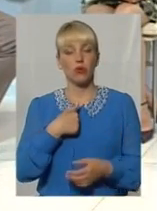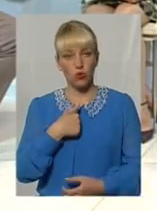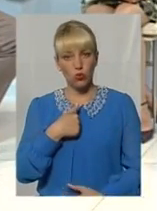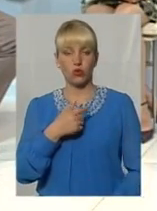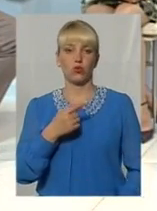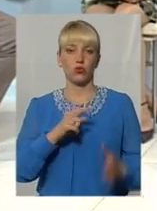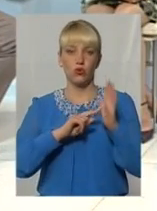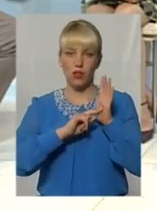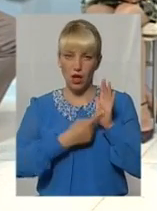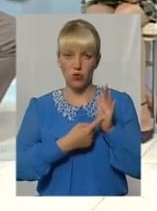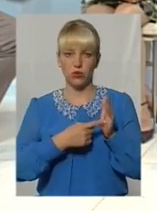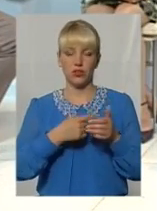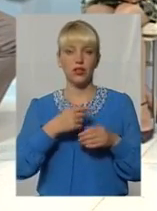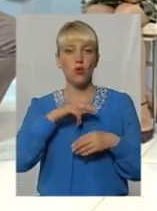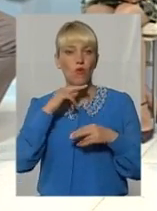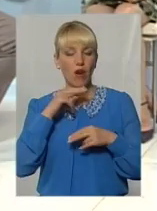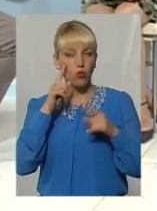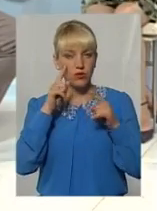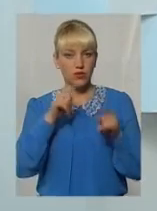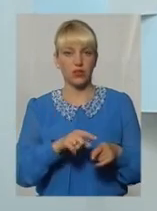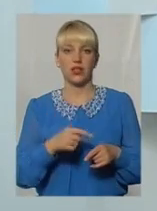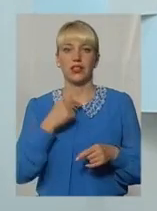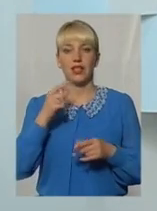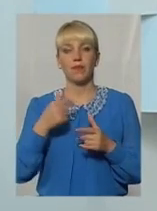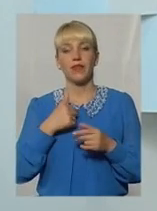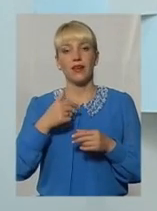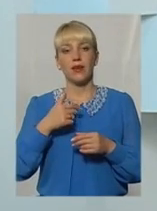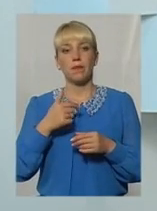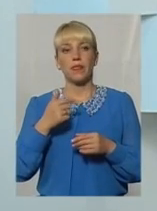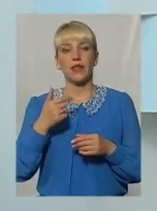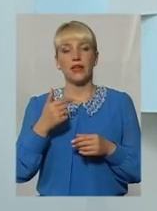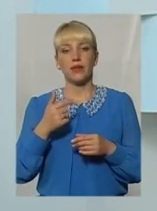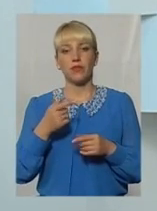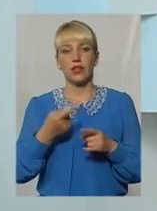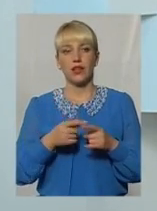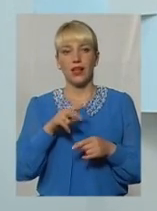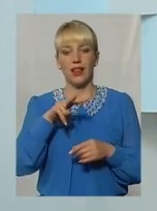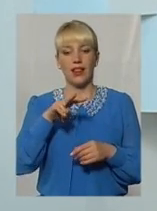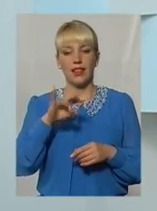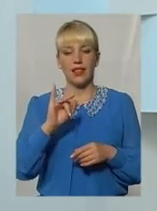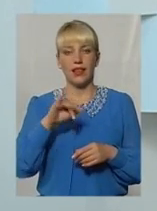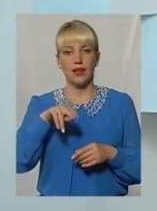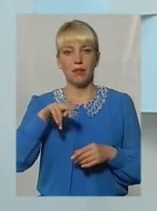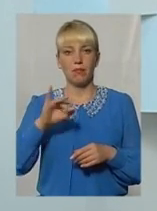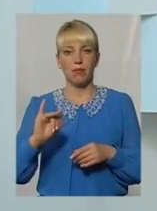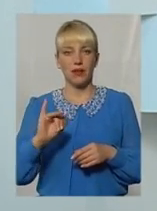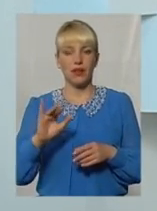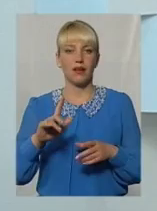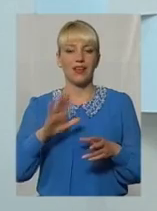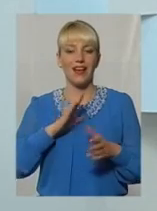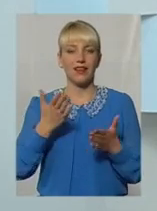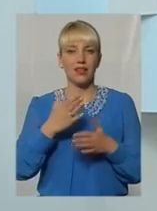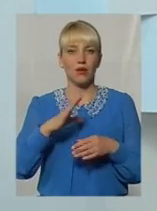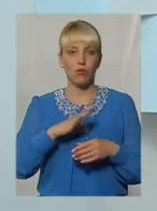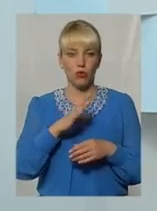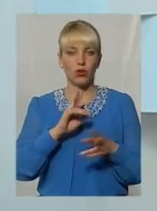на яке я хочу звернути увагу. Я не знаю, чи знають хмельничани, що ось ті прекрасні липи, які у нас тут були, були обрізані в центрі міста,